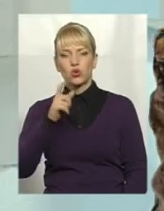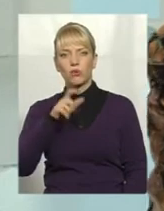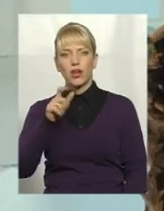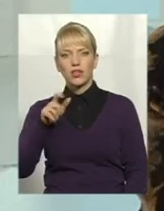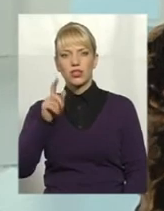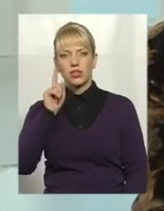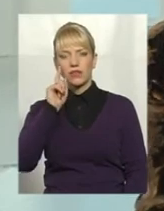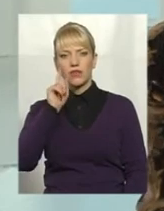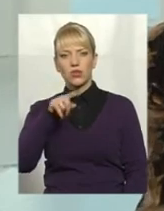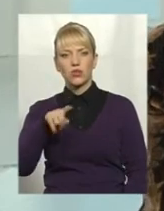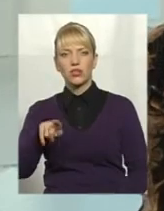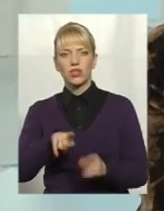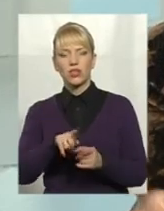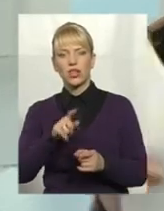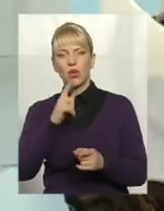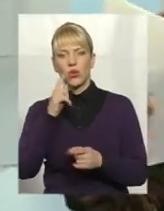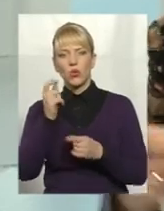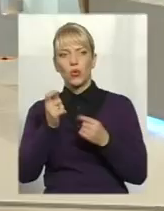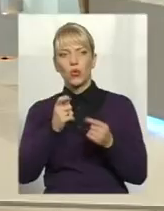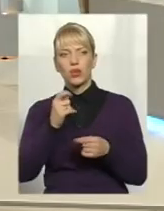маленькі нюанси.